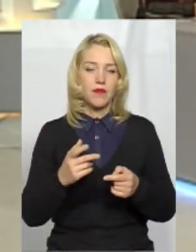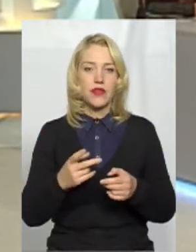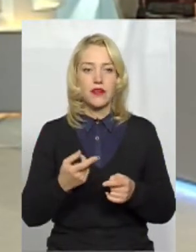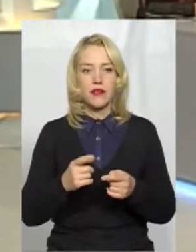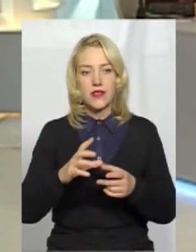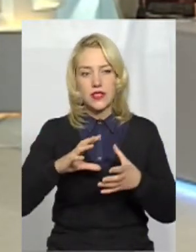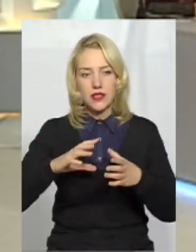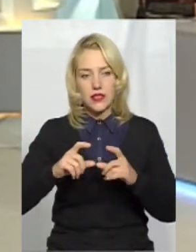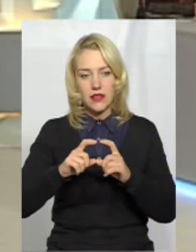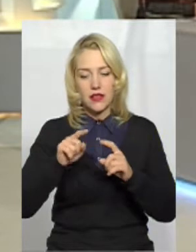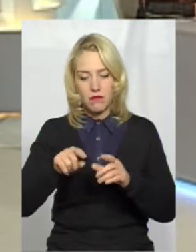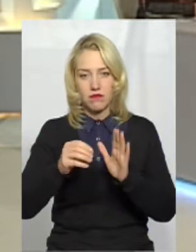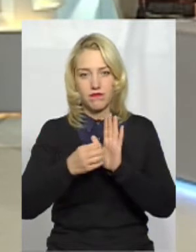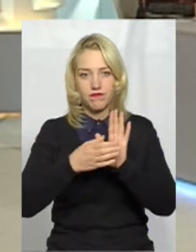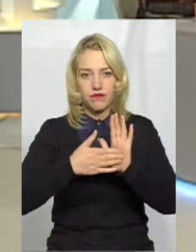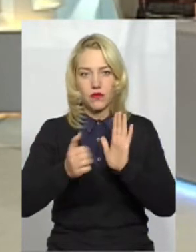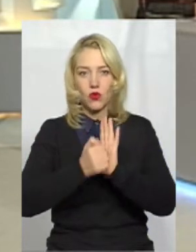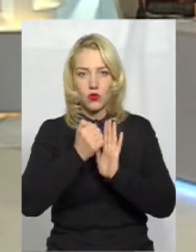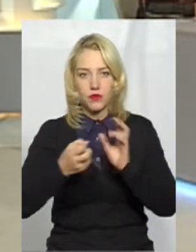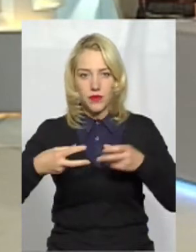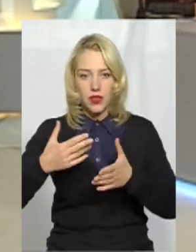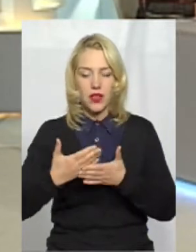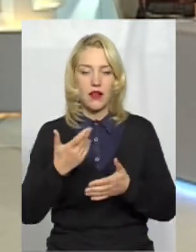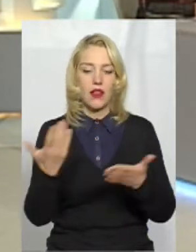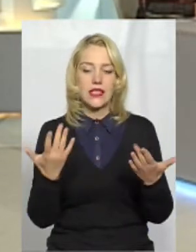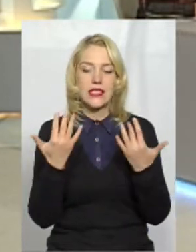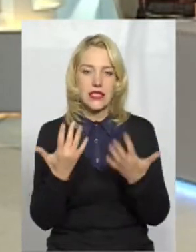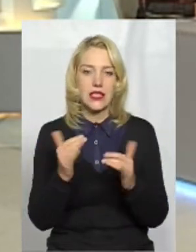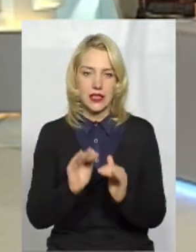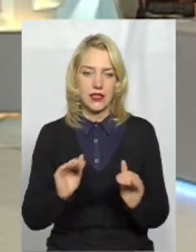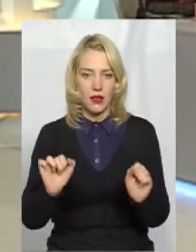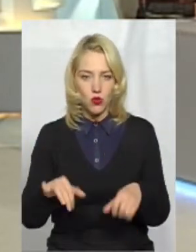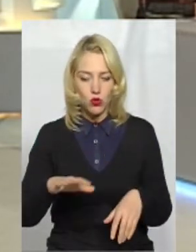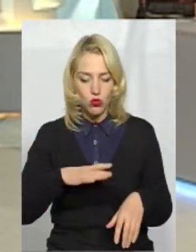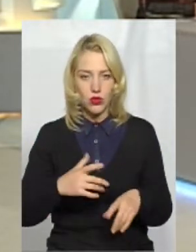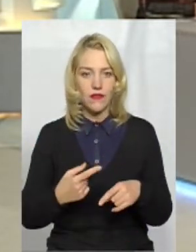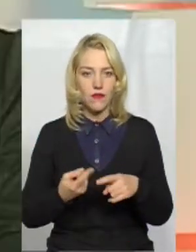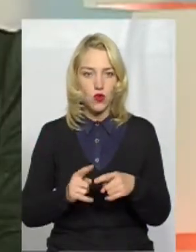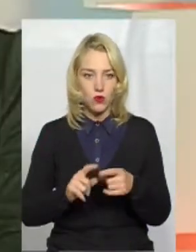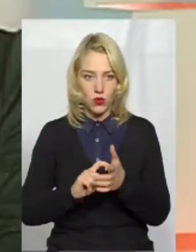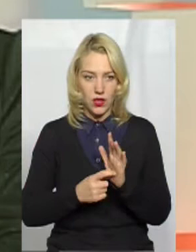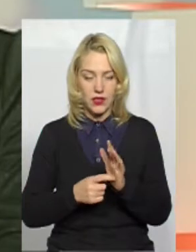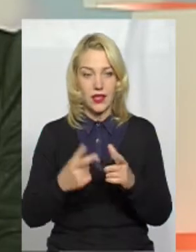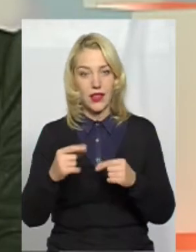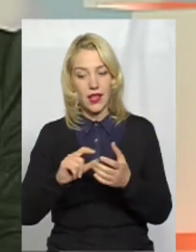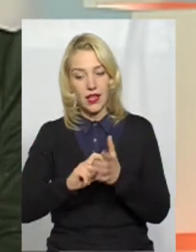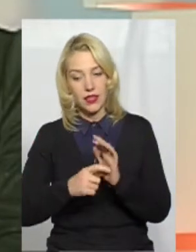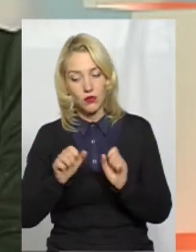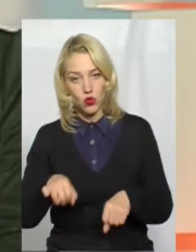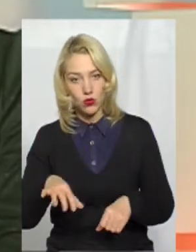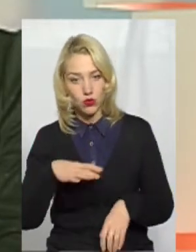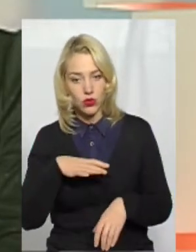закладах загальної і середньої освіти, де чітко прописано, скільки дітей може бути. Де класи можуть